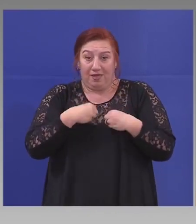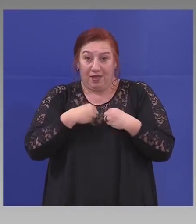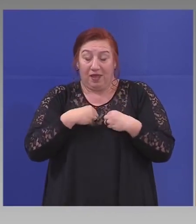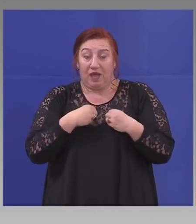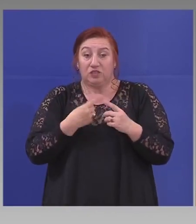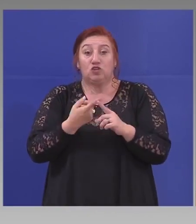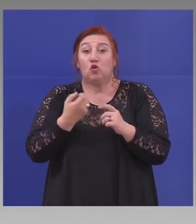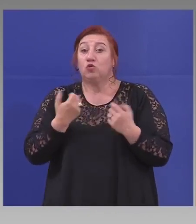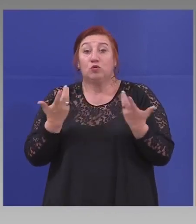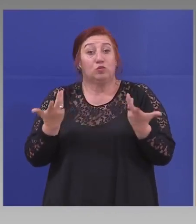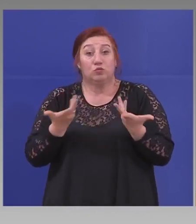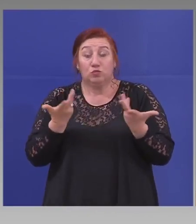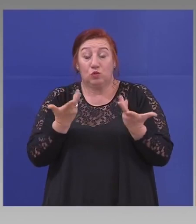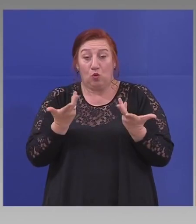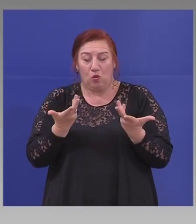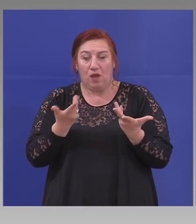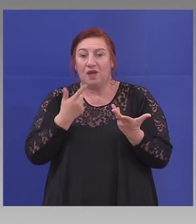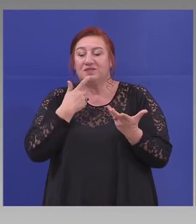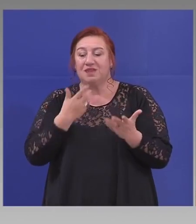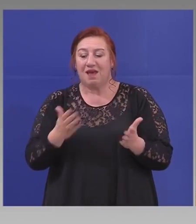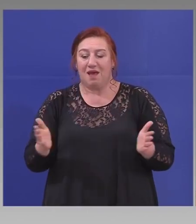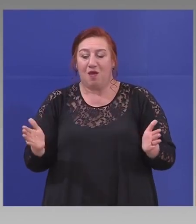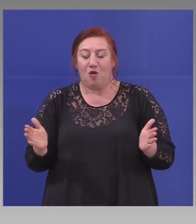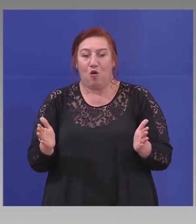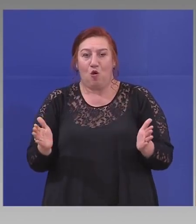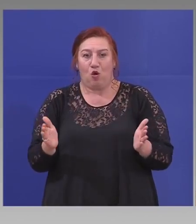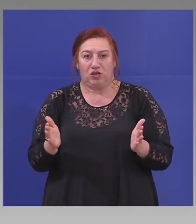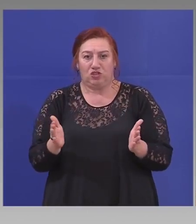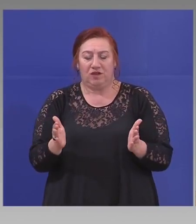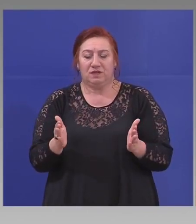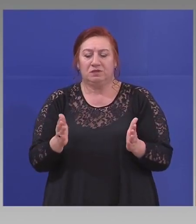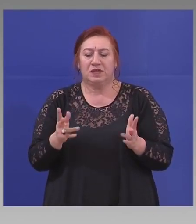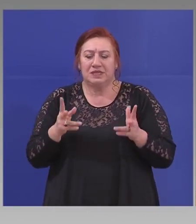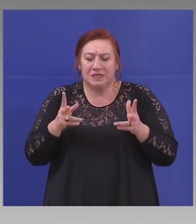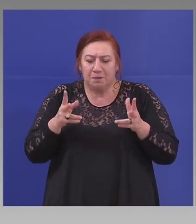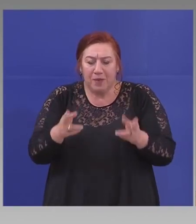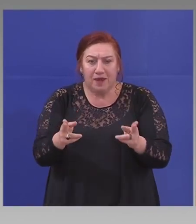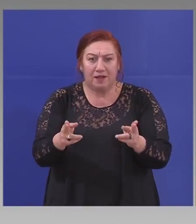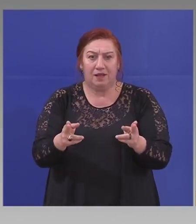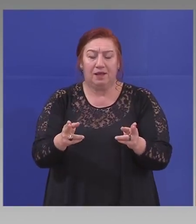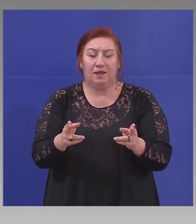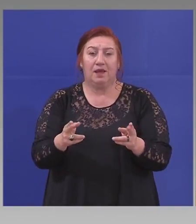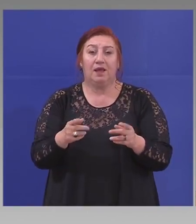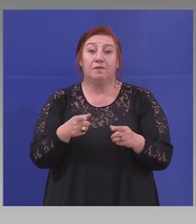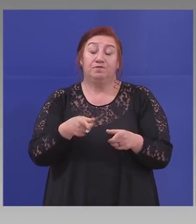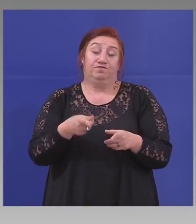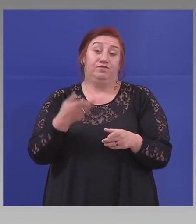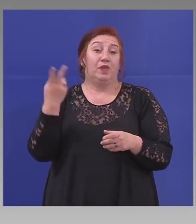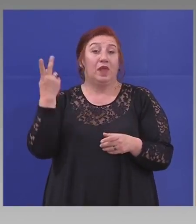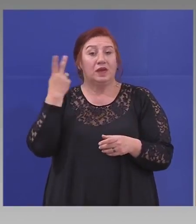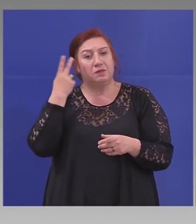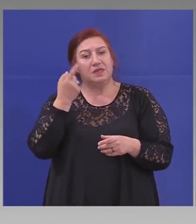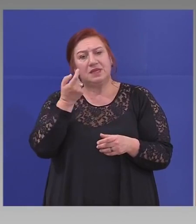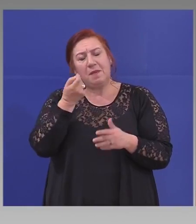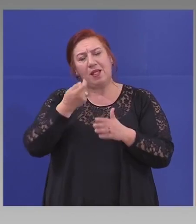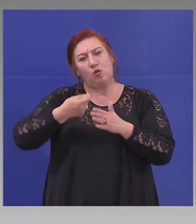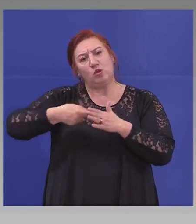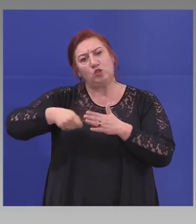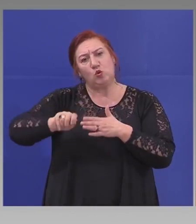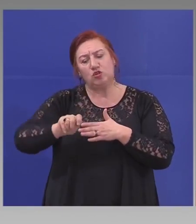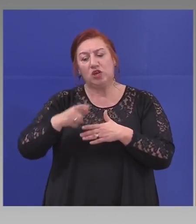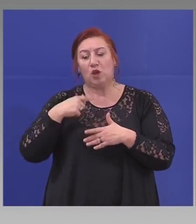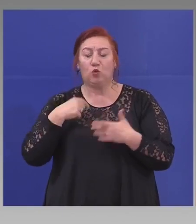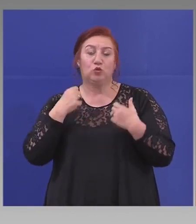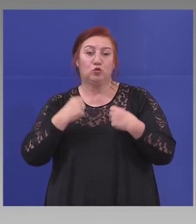ограничаване, спиране, разбира се, с някои изключения, които очакваме да ни се